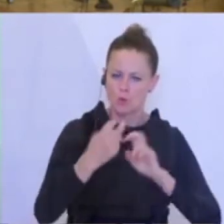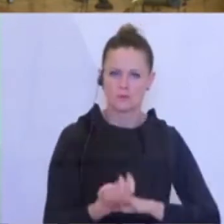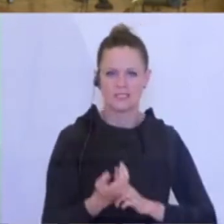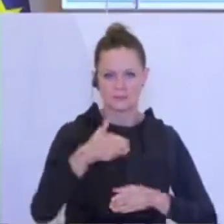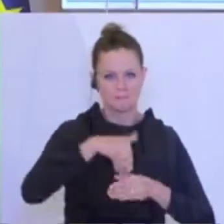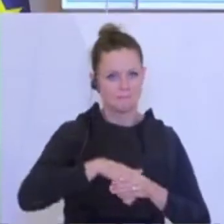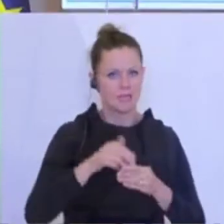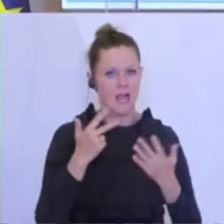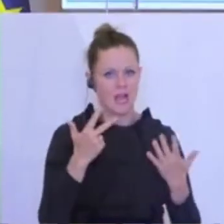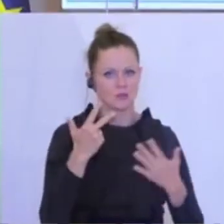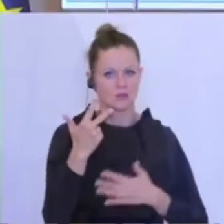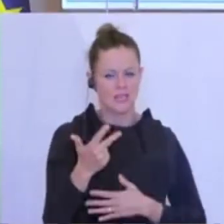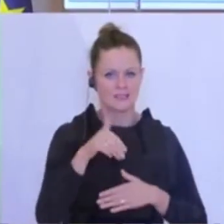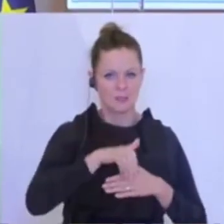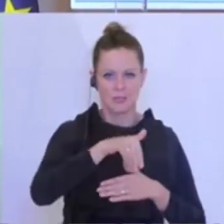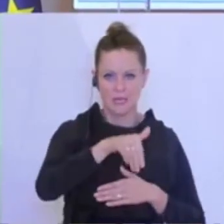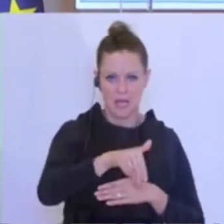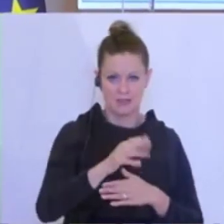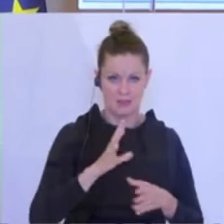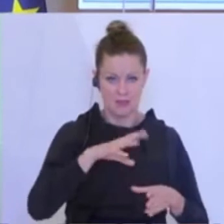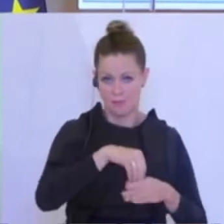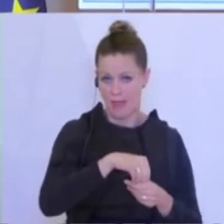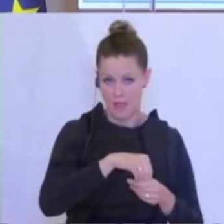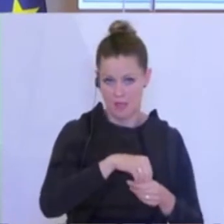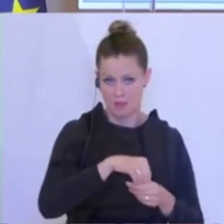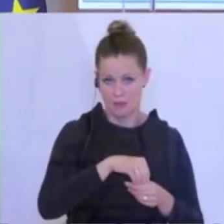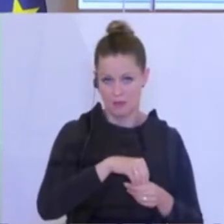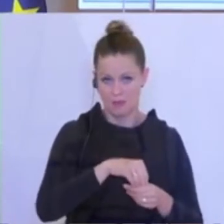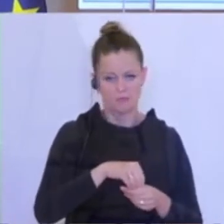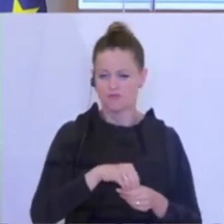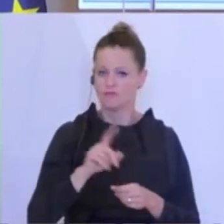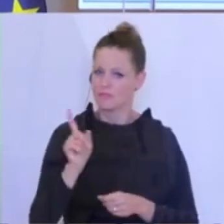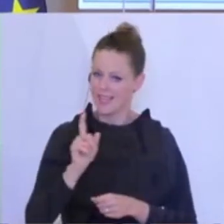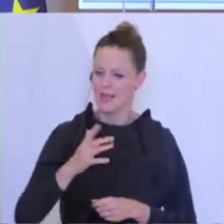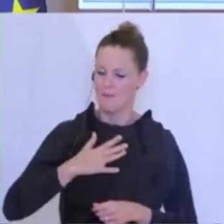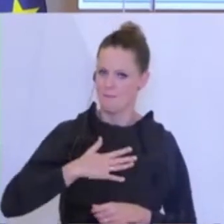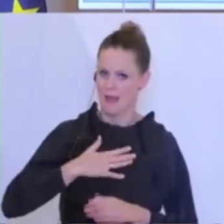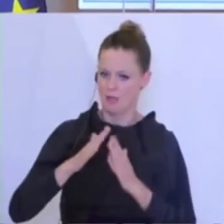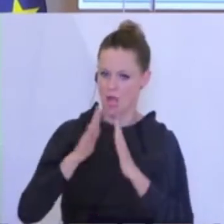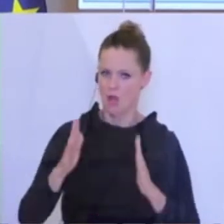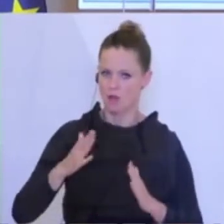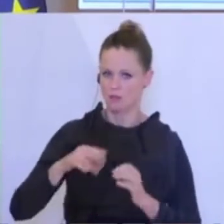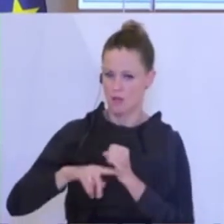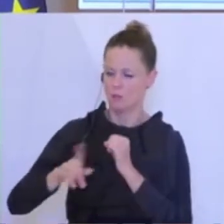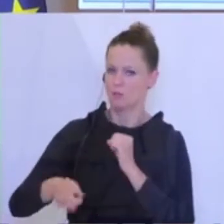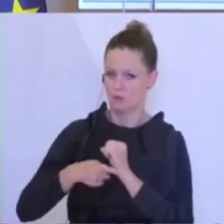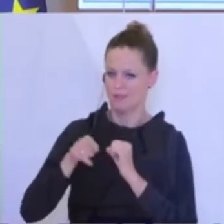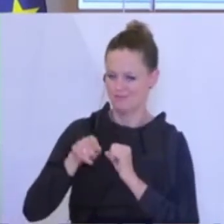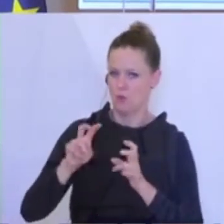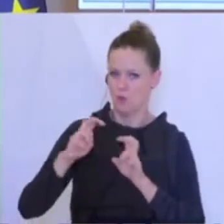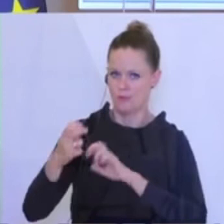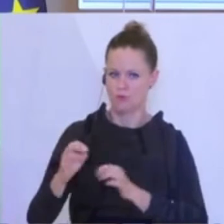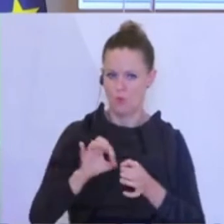enthalten ist. Der Schulentwicklungsprogramm wird aus dem Budget meines Hauses realisiert. Das ist davon unabhängig.